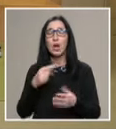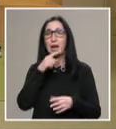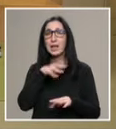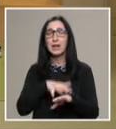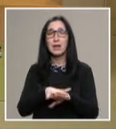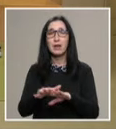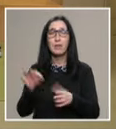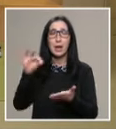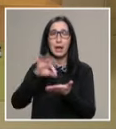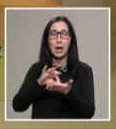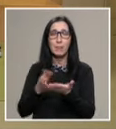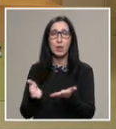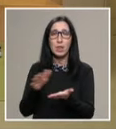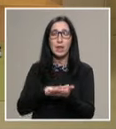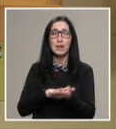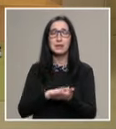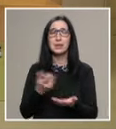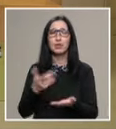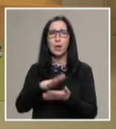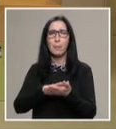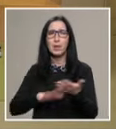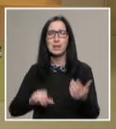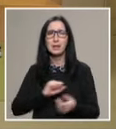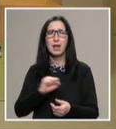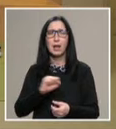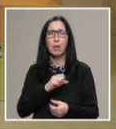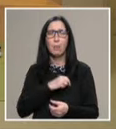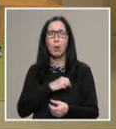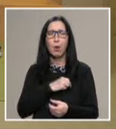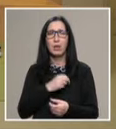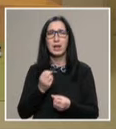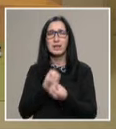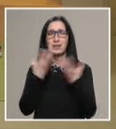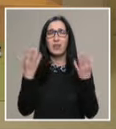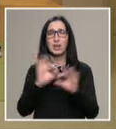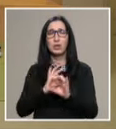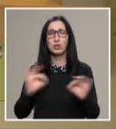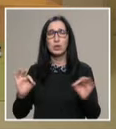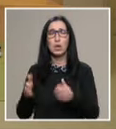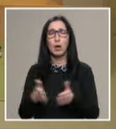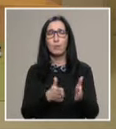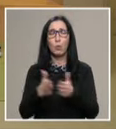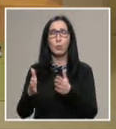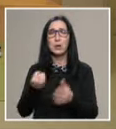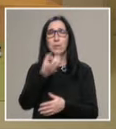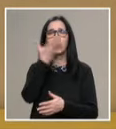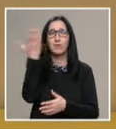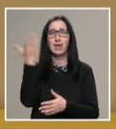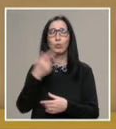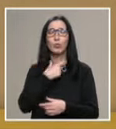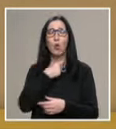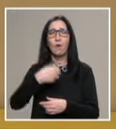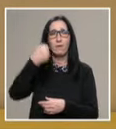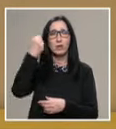капнала на листа? Чия ли мръсна болка, свети чиста, по пътя му към святото въже.